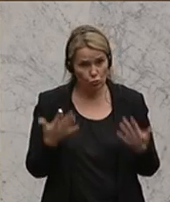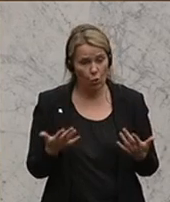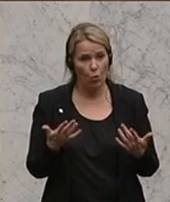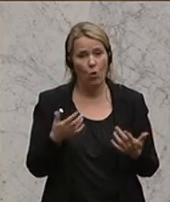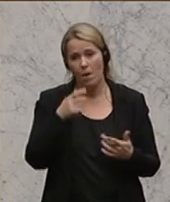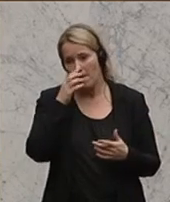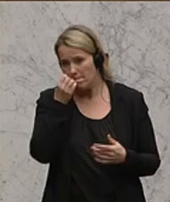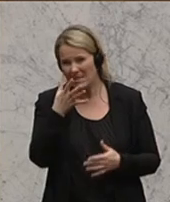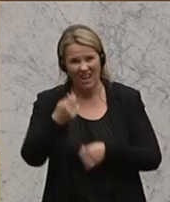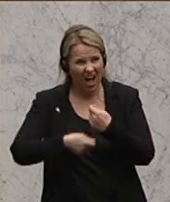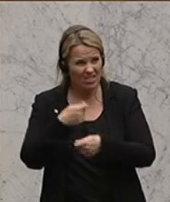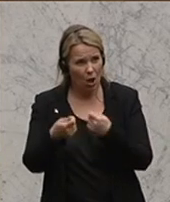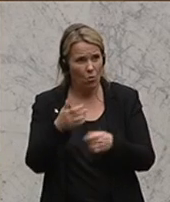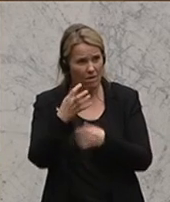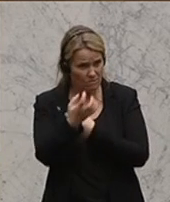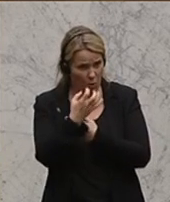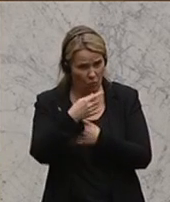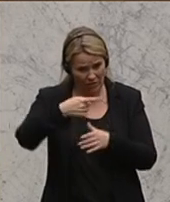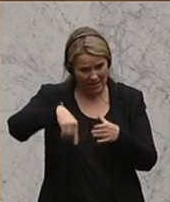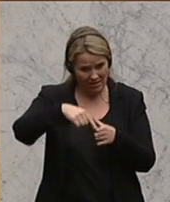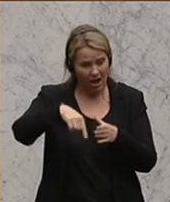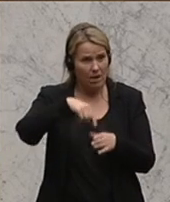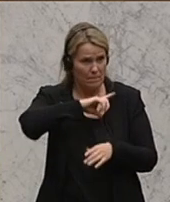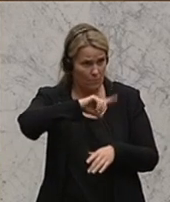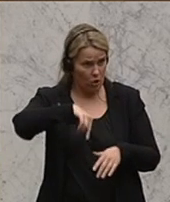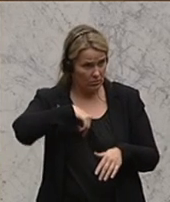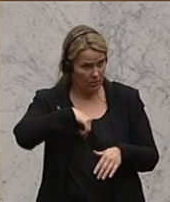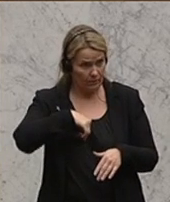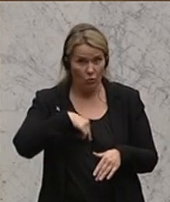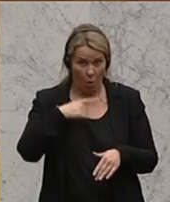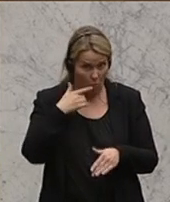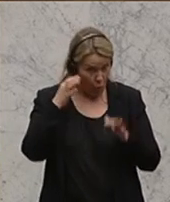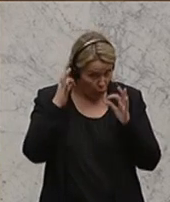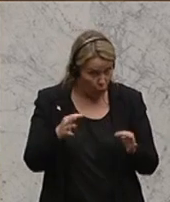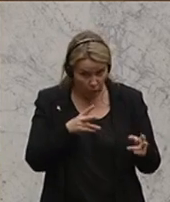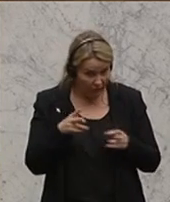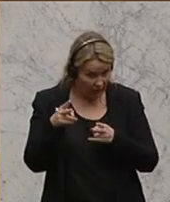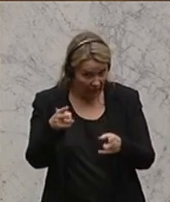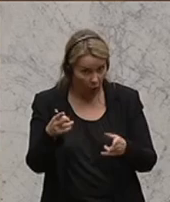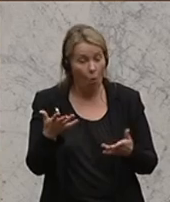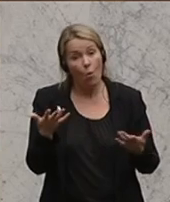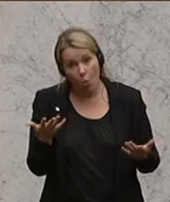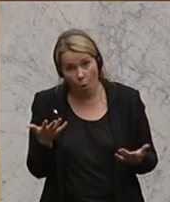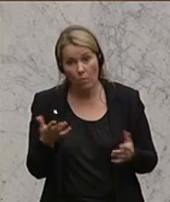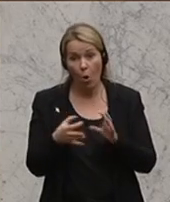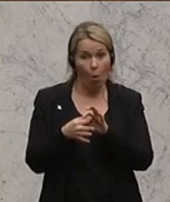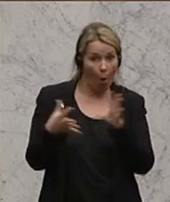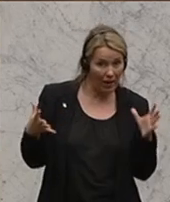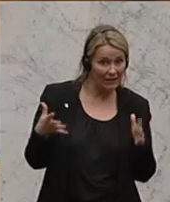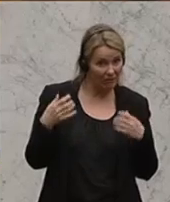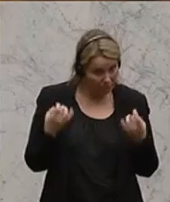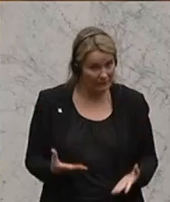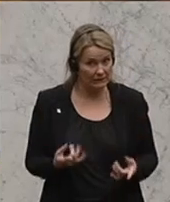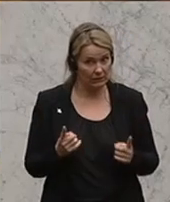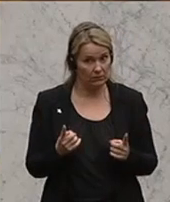Misshandlungsvorwürfen umgegangen wird, innerhalb der Polizei, ein guter Weg ist. Ob es tatsächlich ist, objektiv passiert.